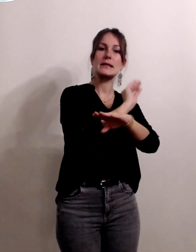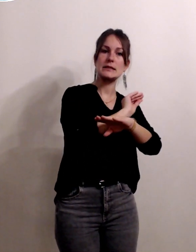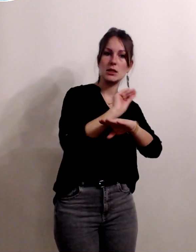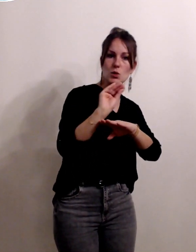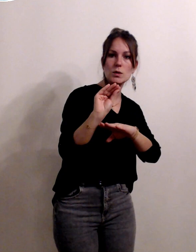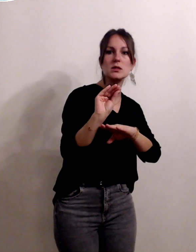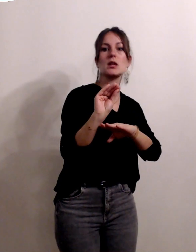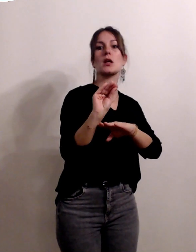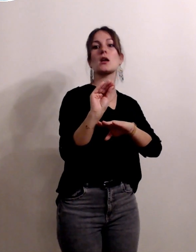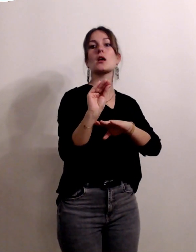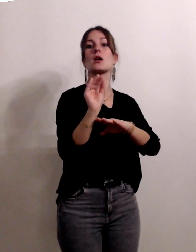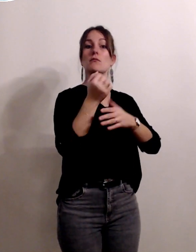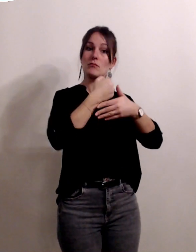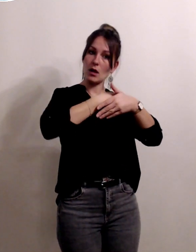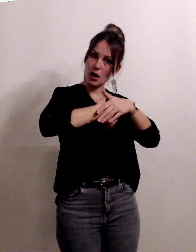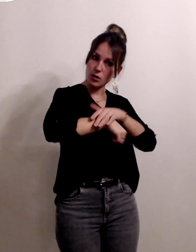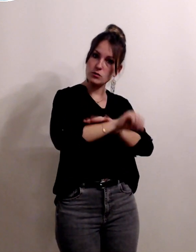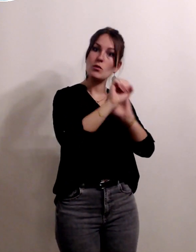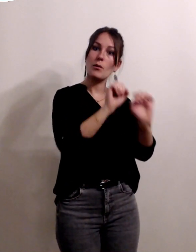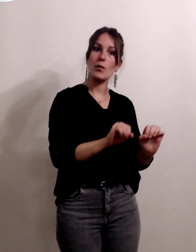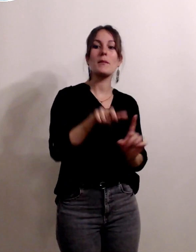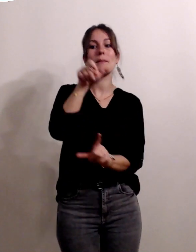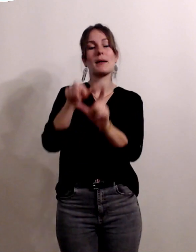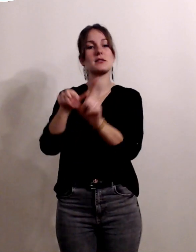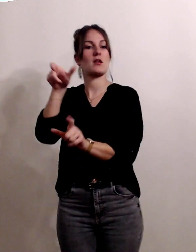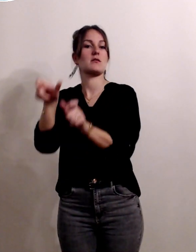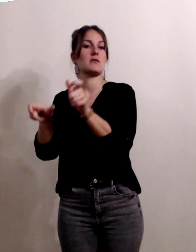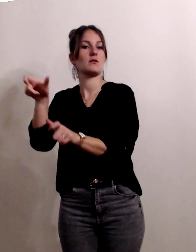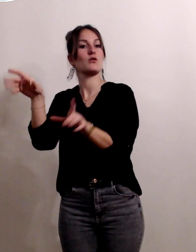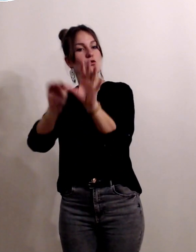sécurisé avec une qualité de soin